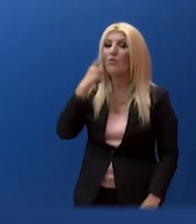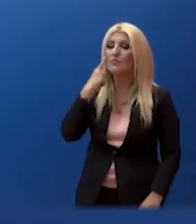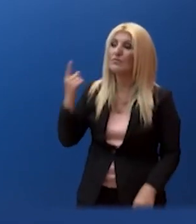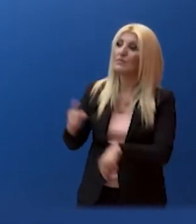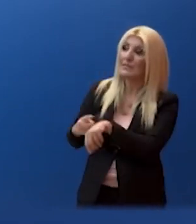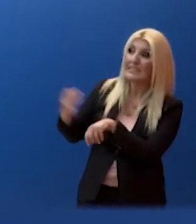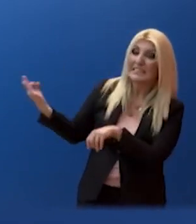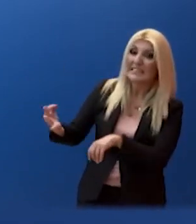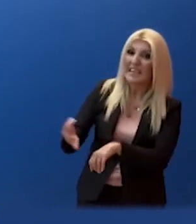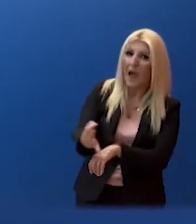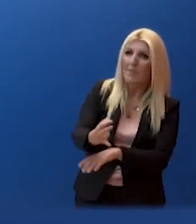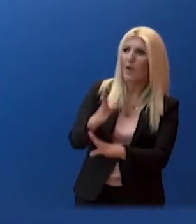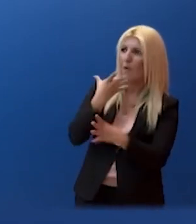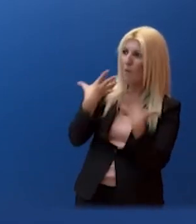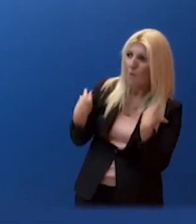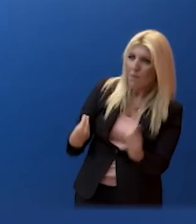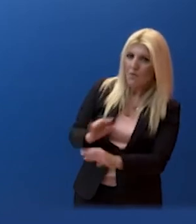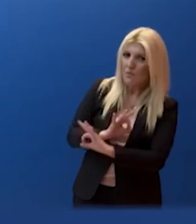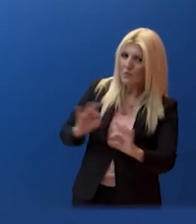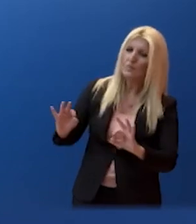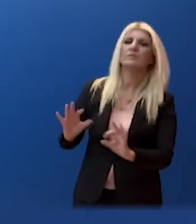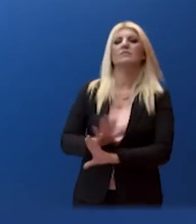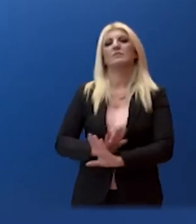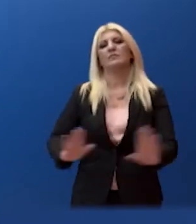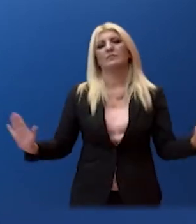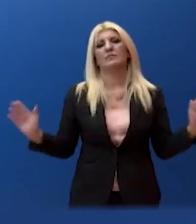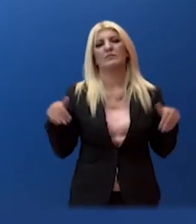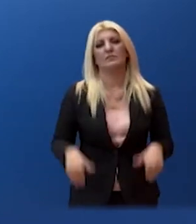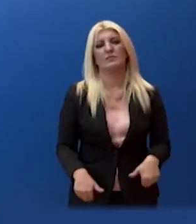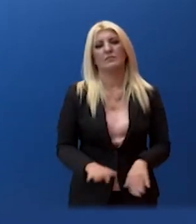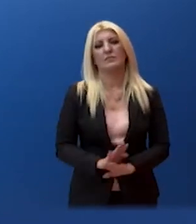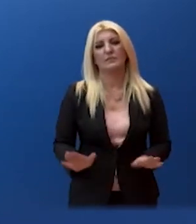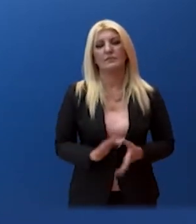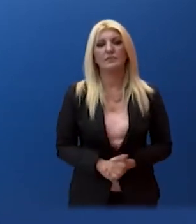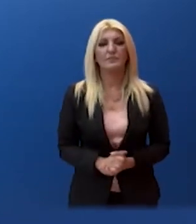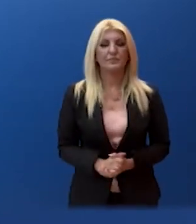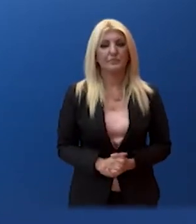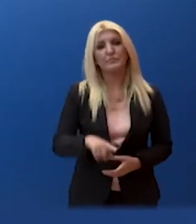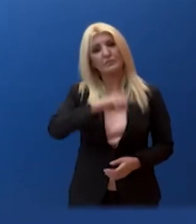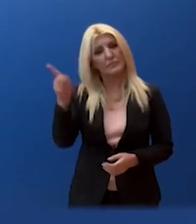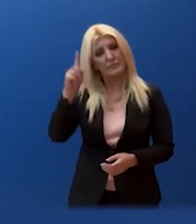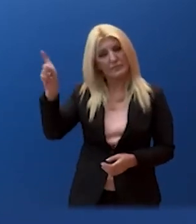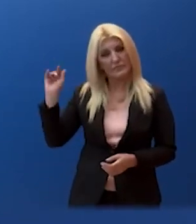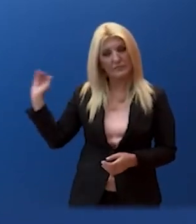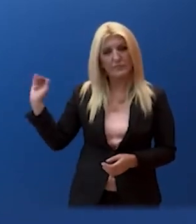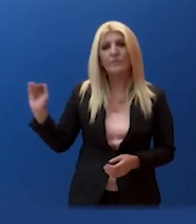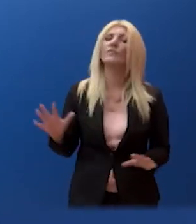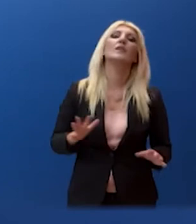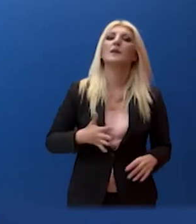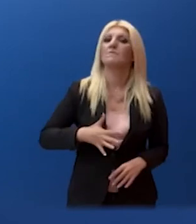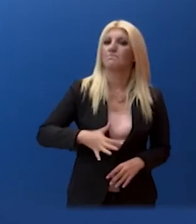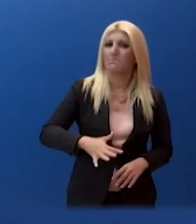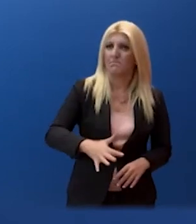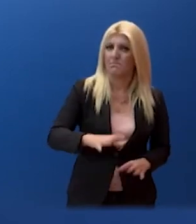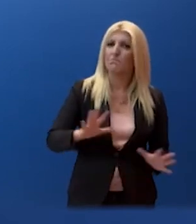συνέπεια και συνέχεια στην αποκλειμάκωση απόλευράς Τουρκίας. Παρακαλώ, κύριε Κάτσου. Κύριε Γρόσο, που θέλω να σας ρωτήσω πόσο πιθανό είναι ένα